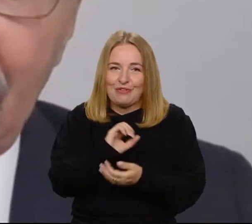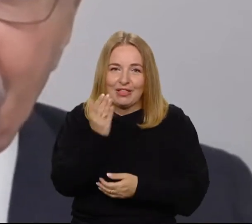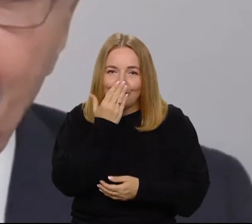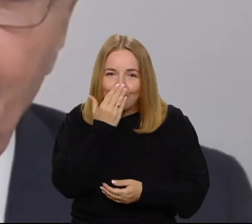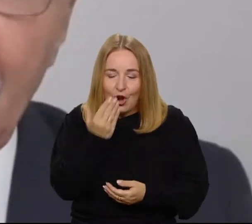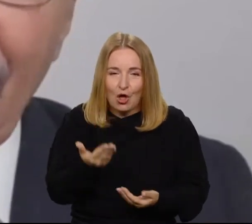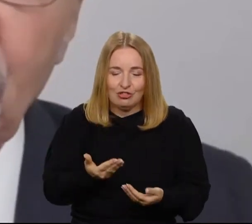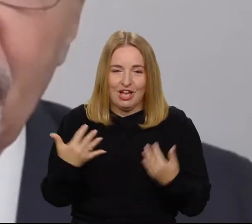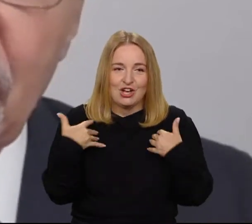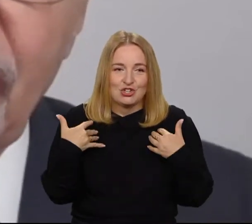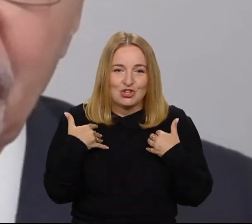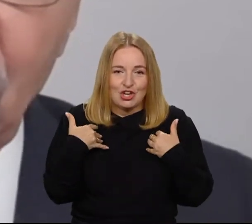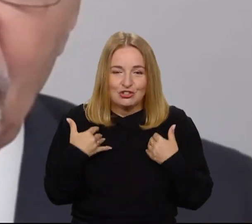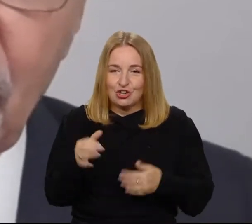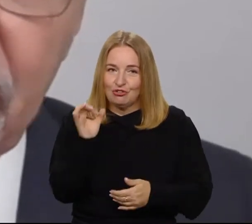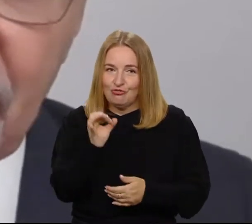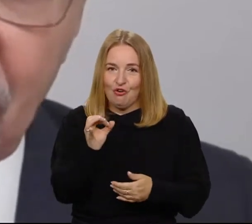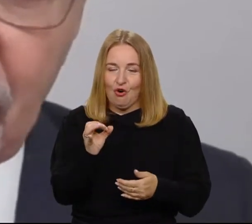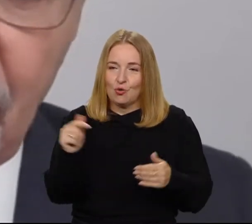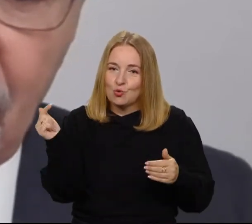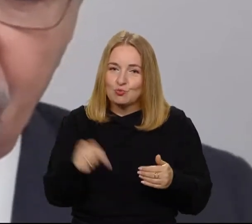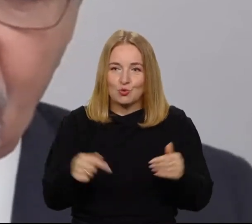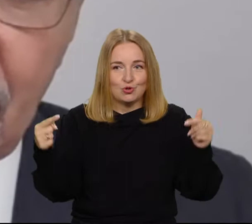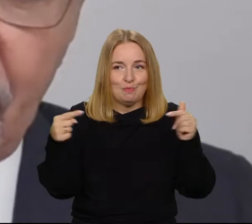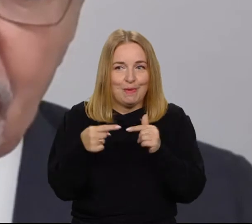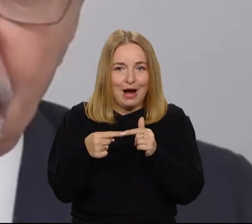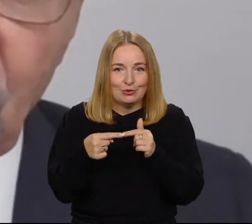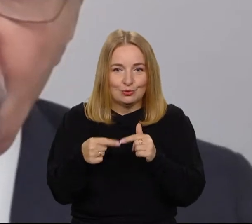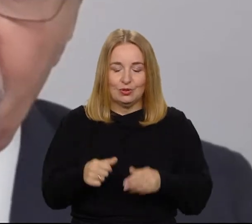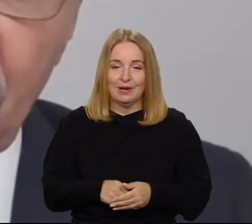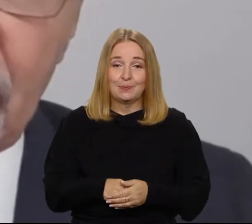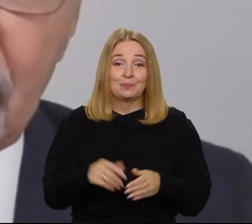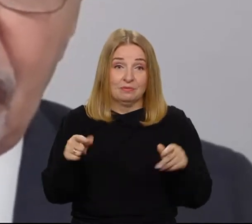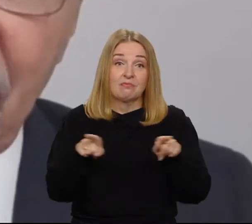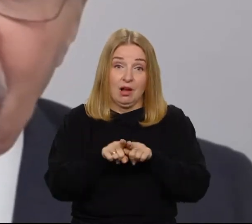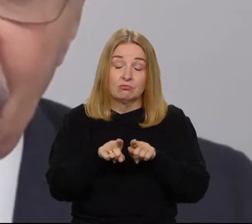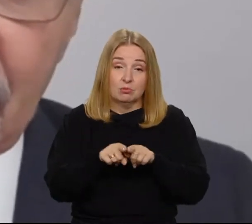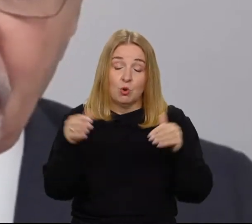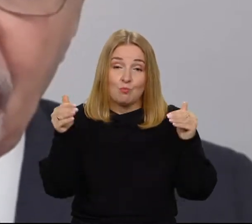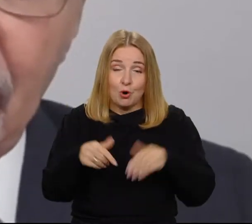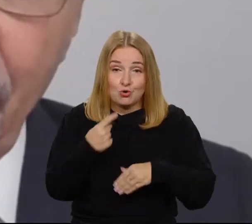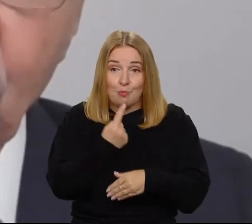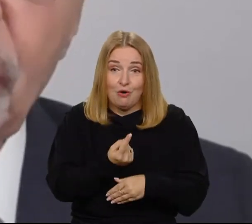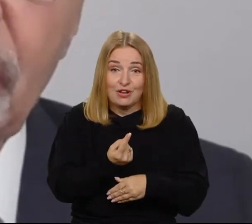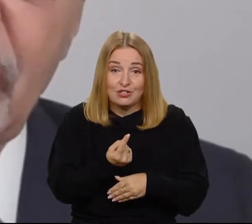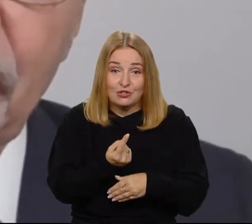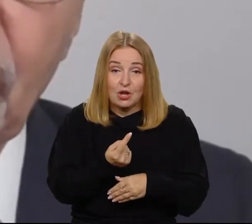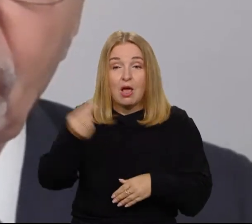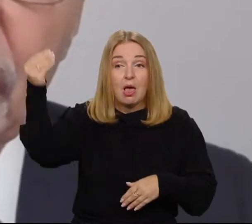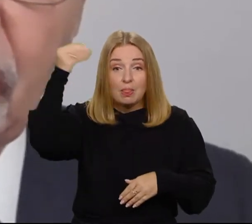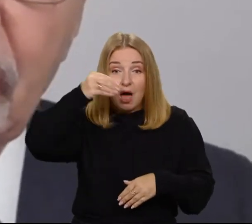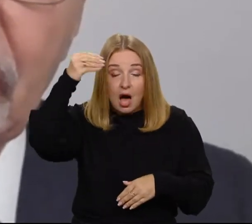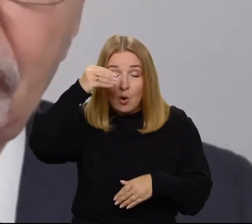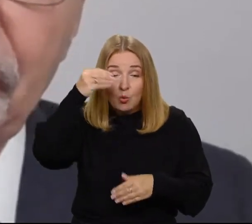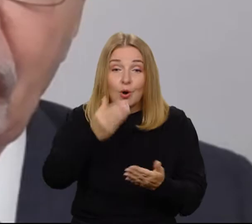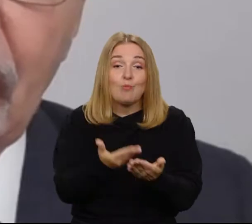jakoś w tym świecie mogli się orientować. W konsekwencji można by powiedzieć generalnie tak, że uczymy się po